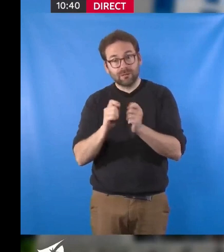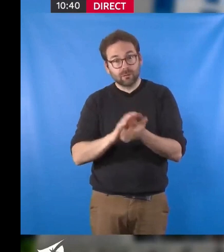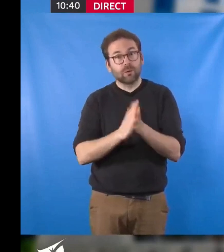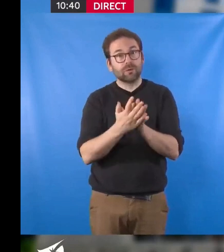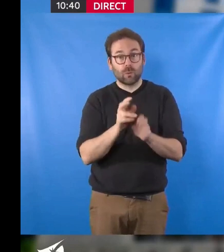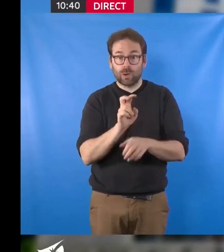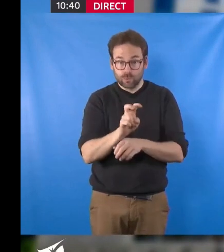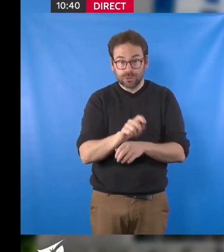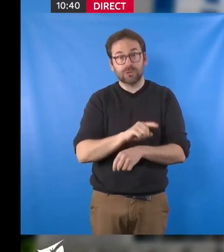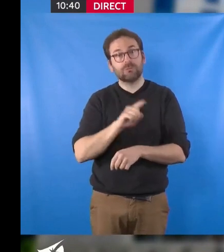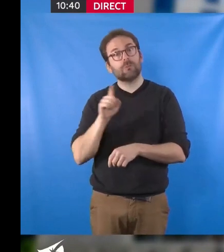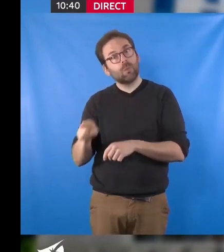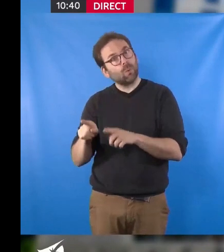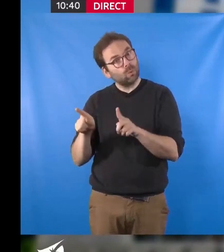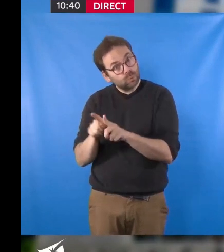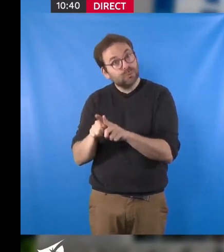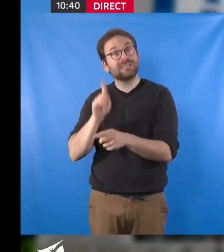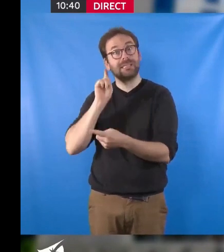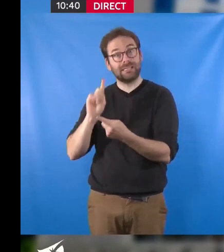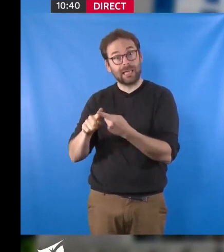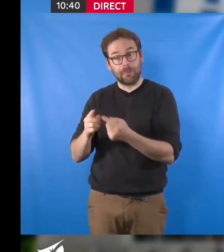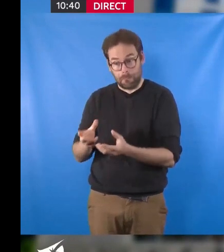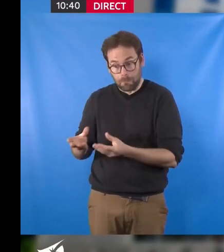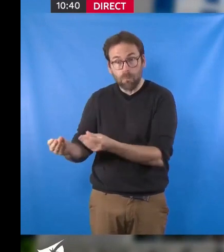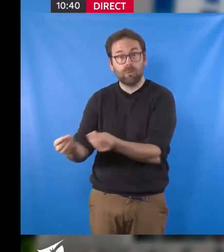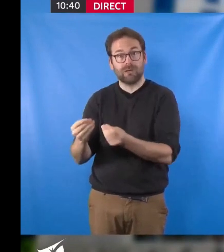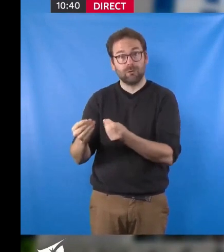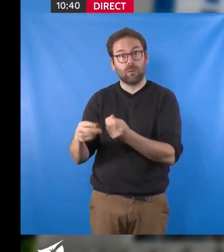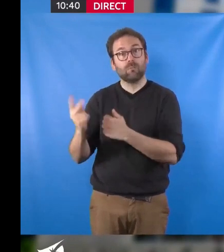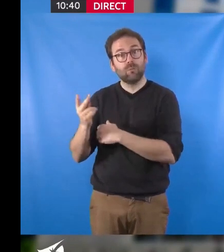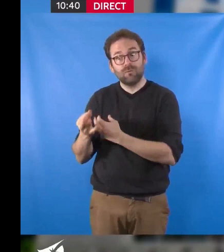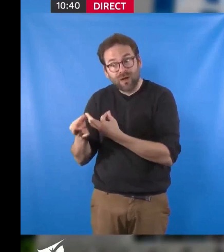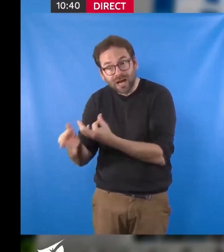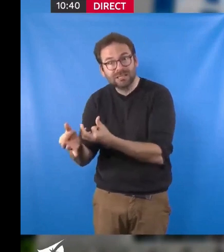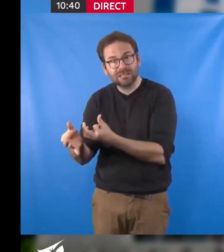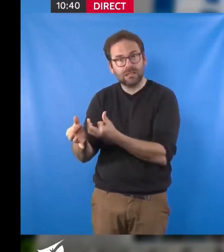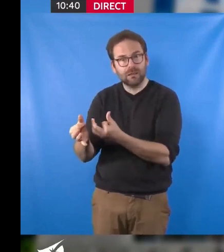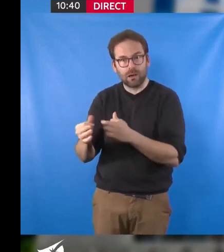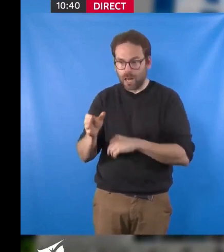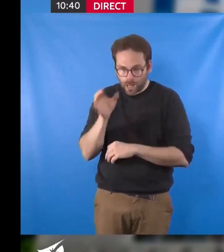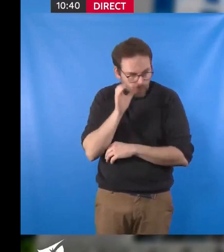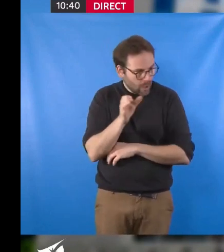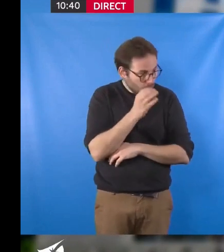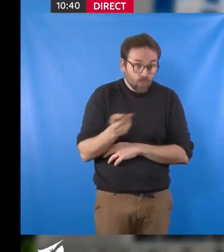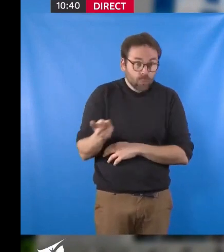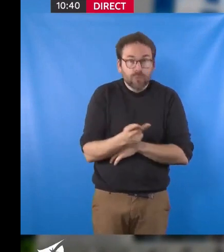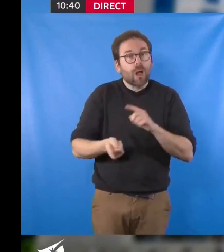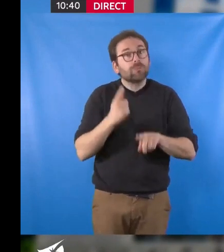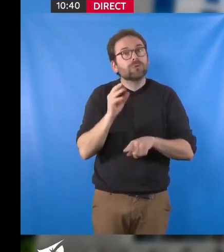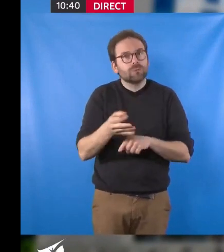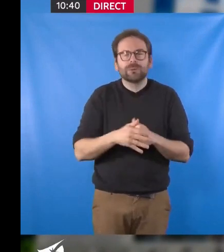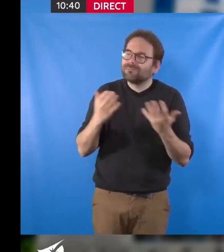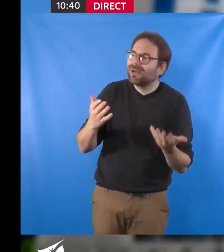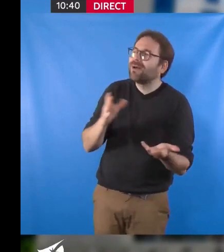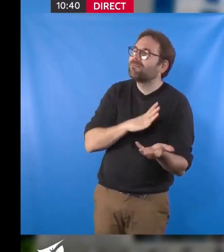écologique, avec la question de l'attention aux populations les plus fragiles. Donc j'invite peut-être Madame Laurence Garnier de Nantes